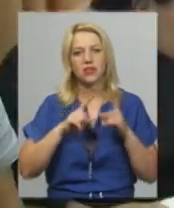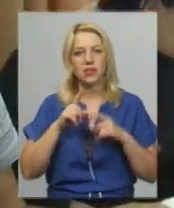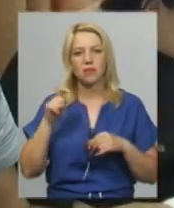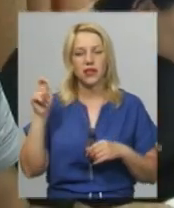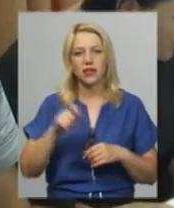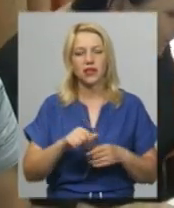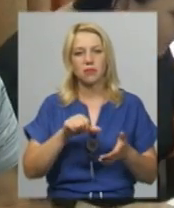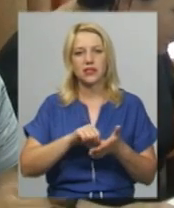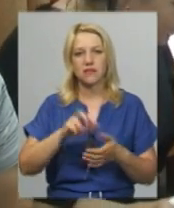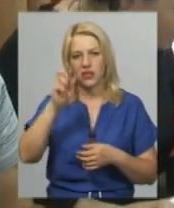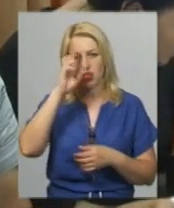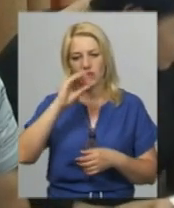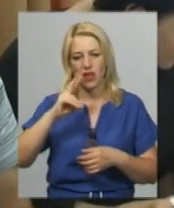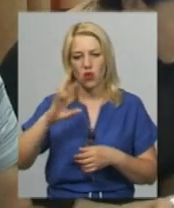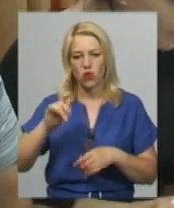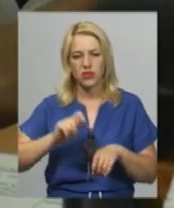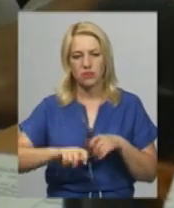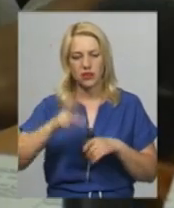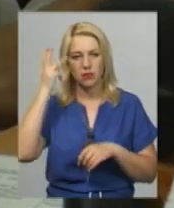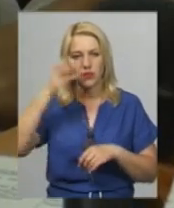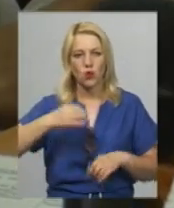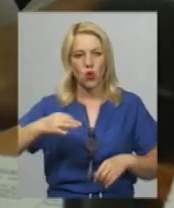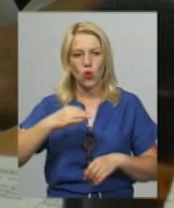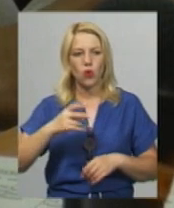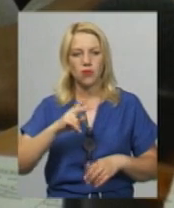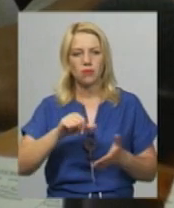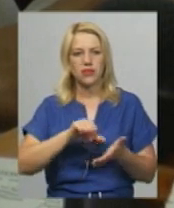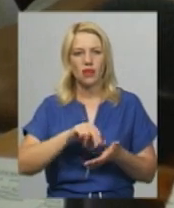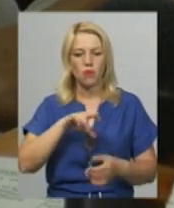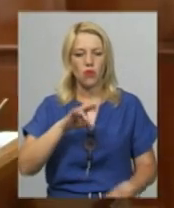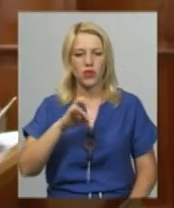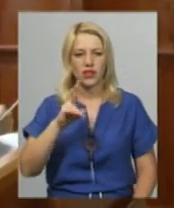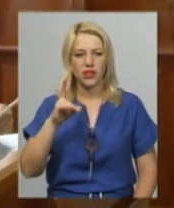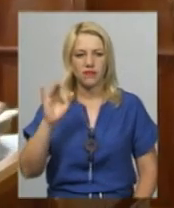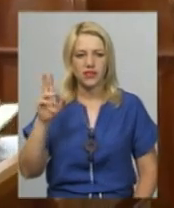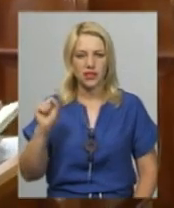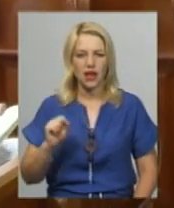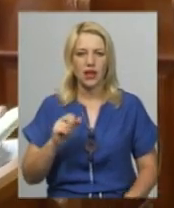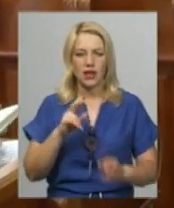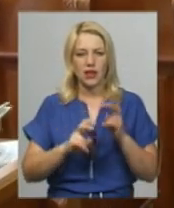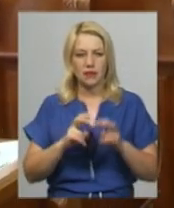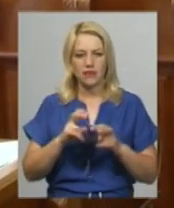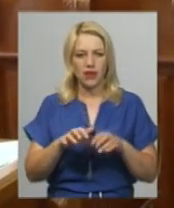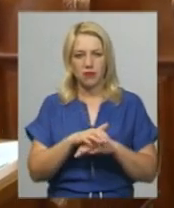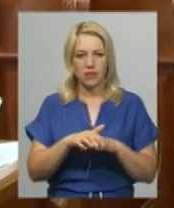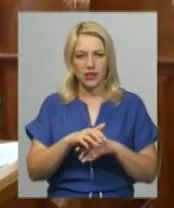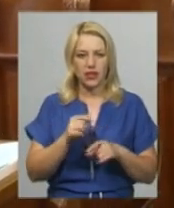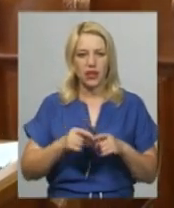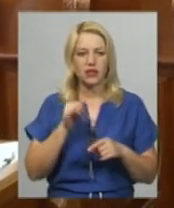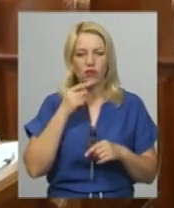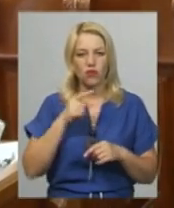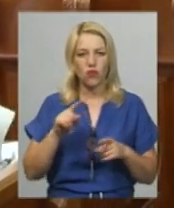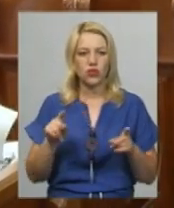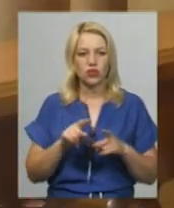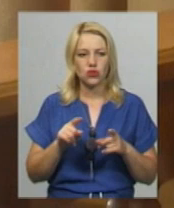Державної екоінспекції Хмельницької області і представник Понінківської картонно-паперової фабрики. У клопотанні про додання до